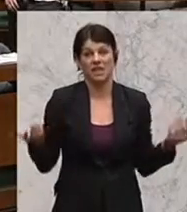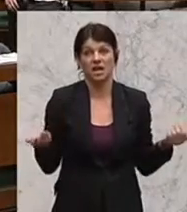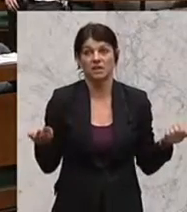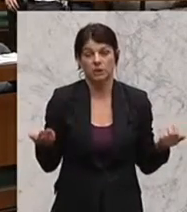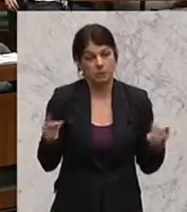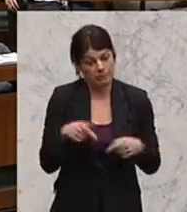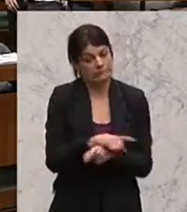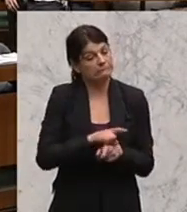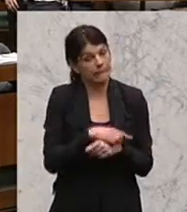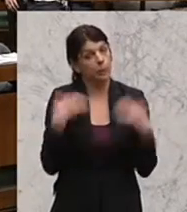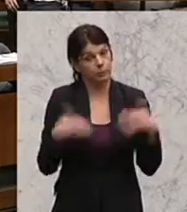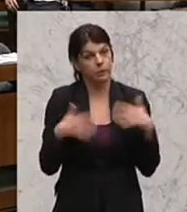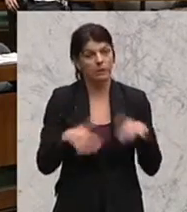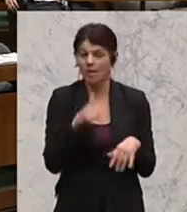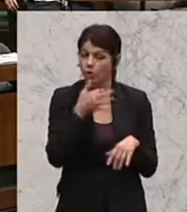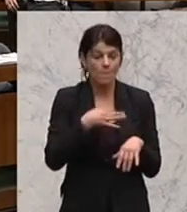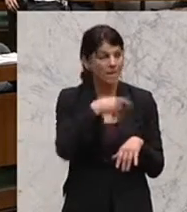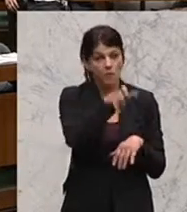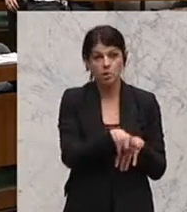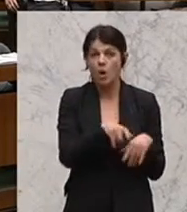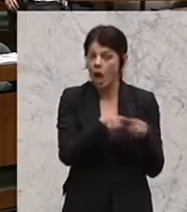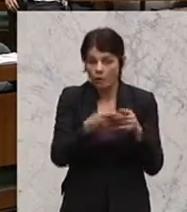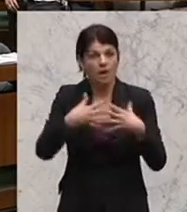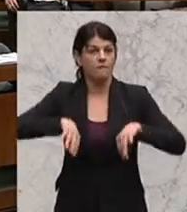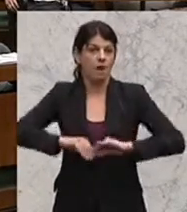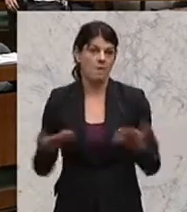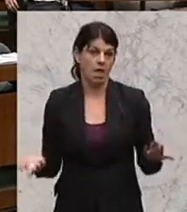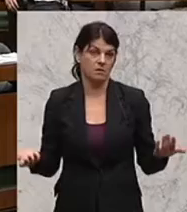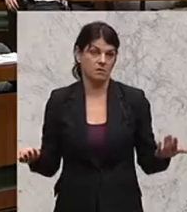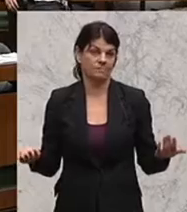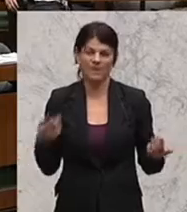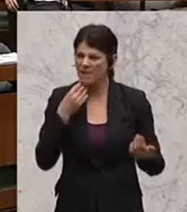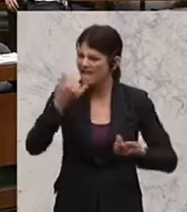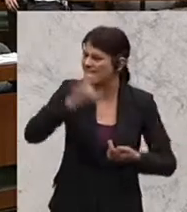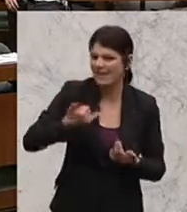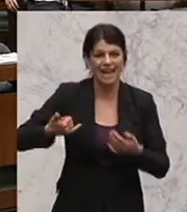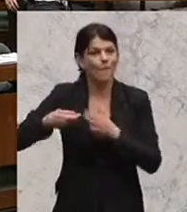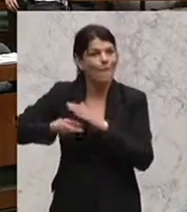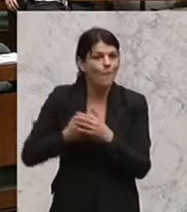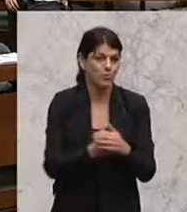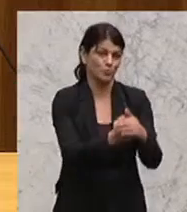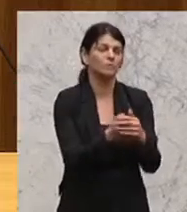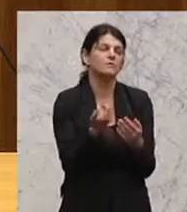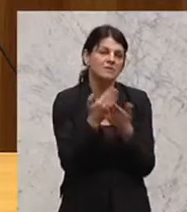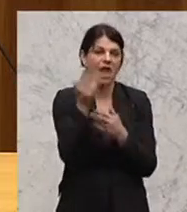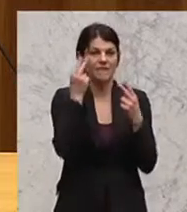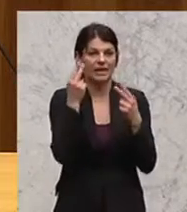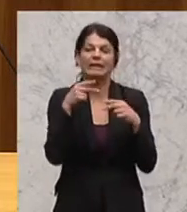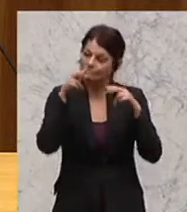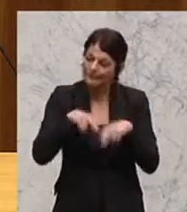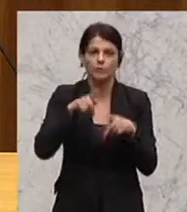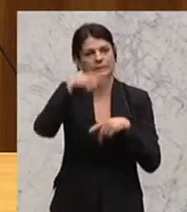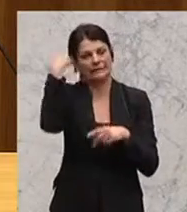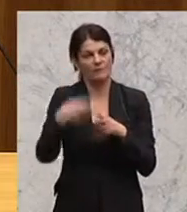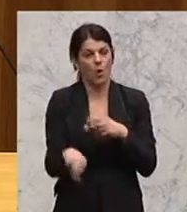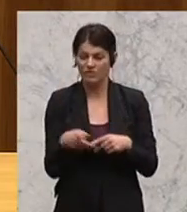schwere Zeit, nicht nur für den Betroffenen, auch für die Familien. Und ich glaube, jede Unterstützung ist hier wichtig, richtig und sinnvoll.